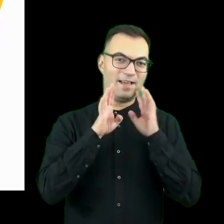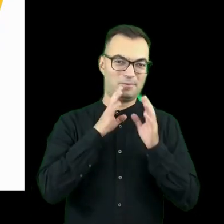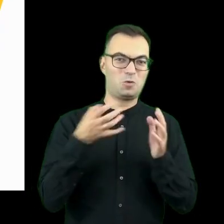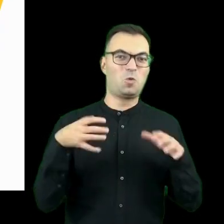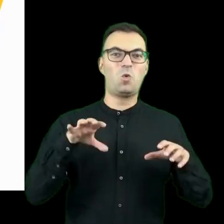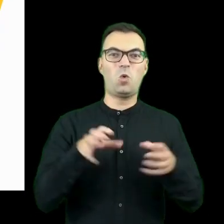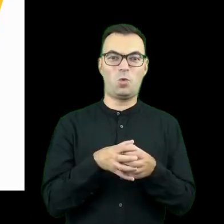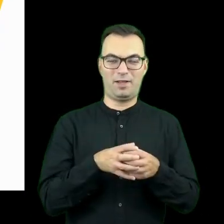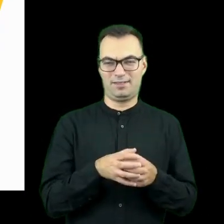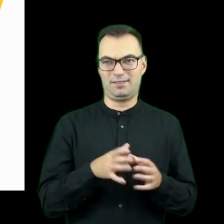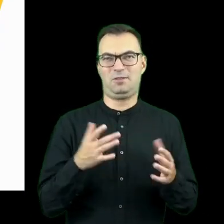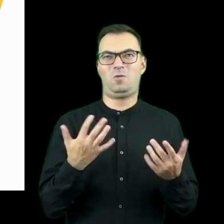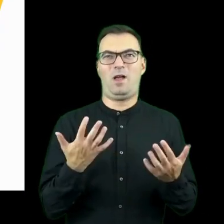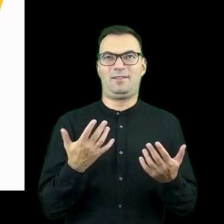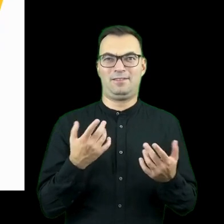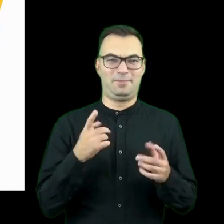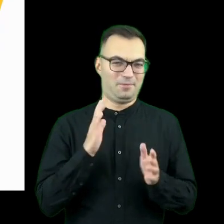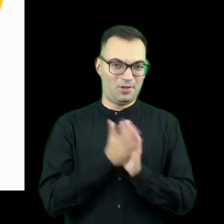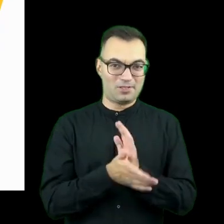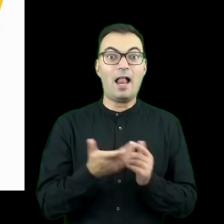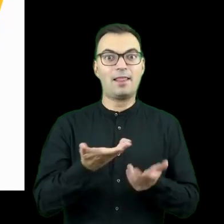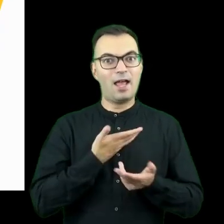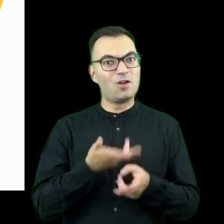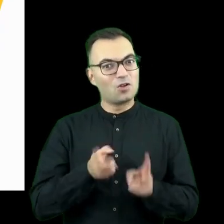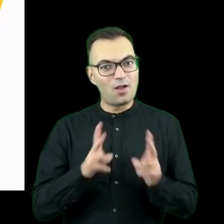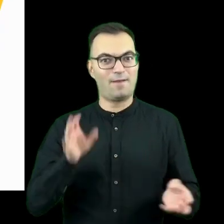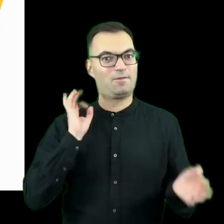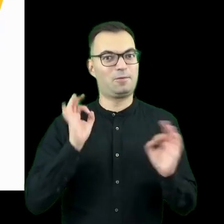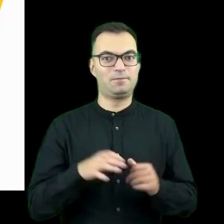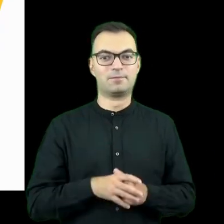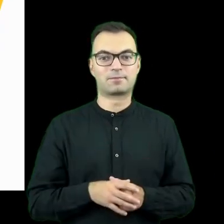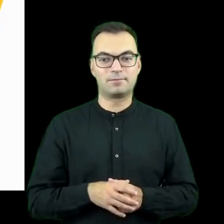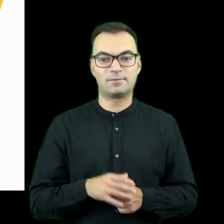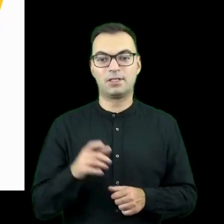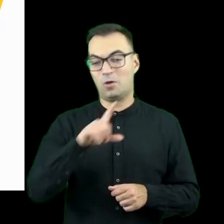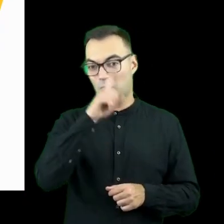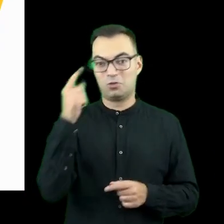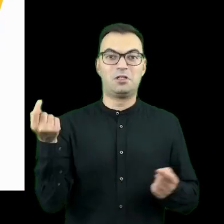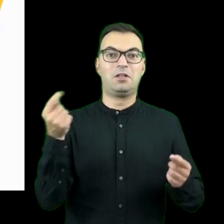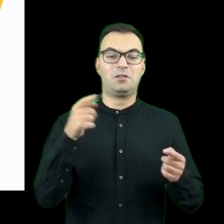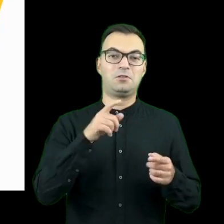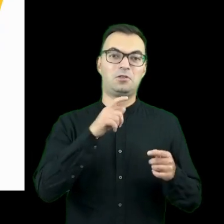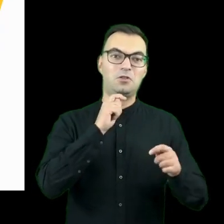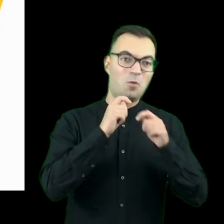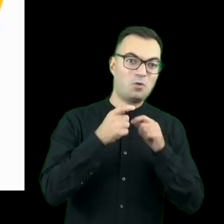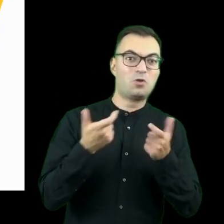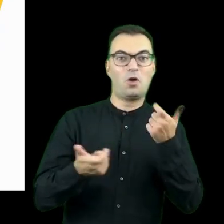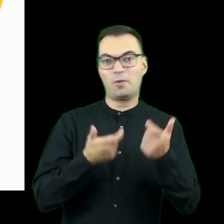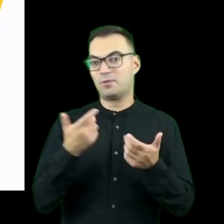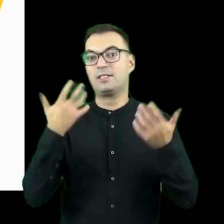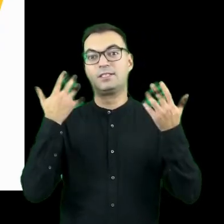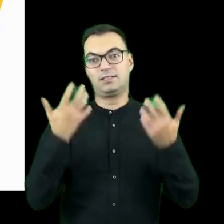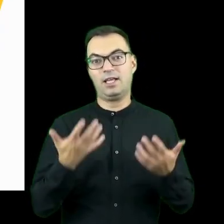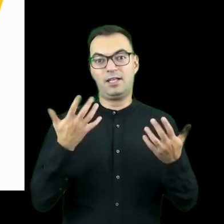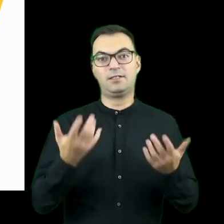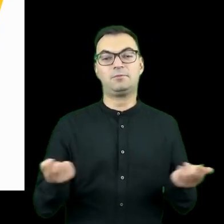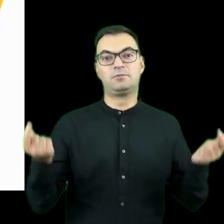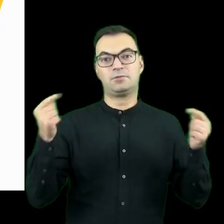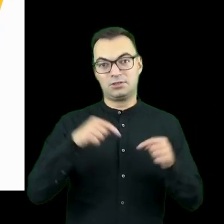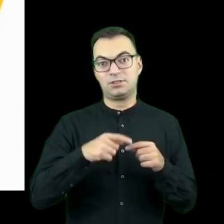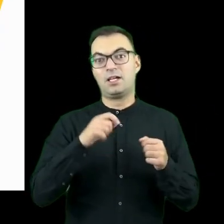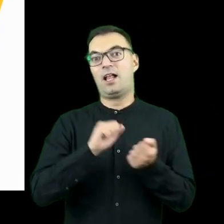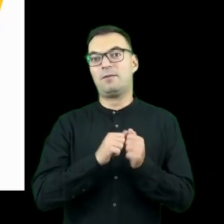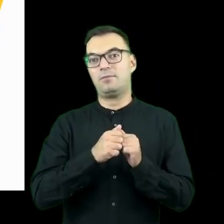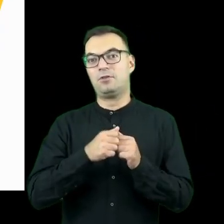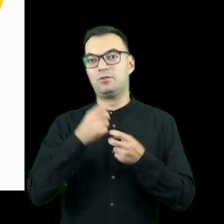fanpage'a na Facebooku jest proste, a daje Wam bardzo konkretne informacje. Jest taki fanpage, jeżeli ludzie na tym fanpage'u rzeczywiście chcieliby